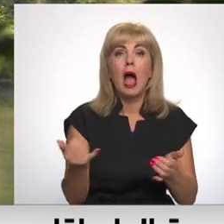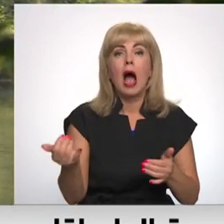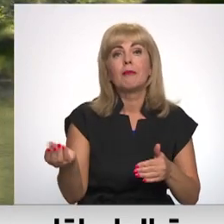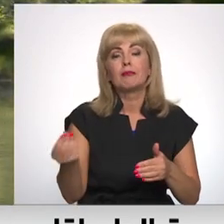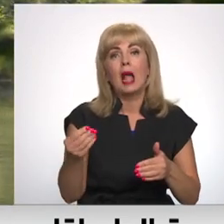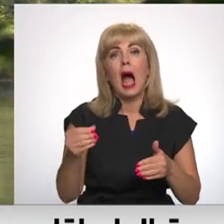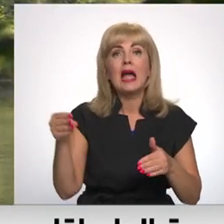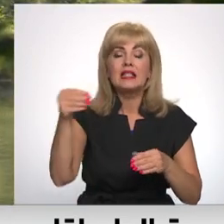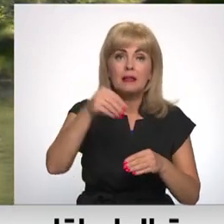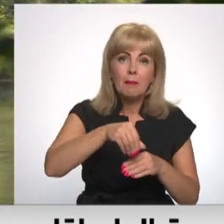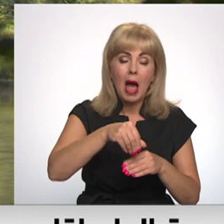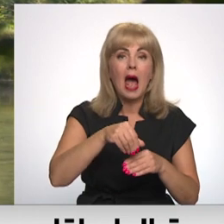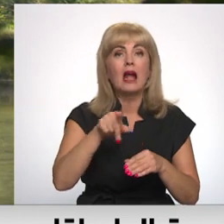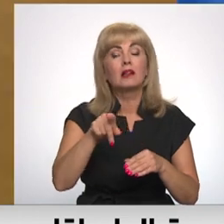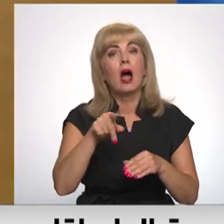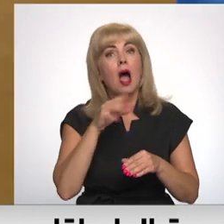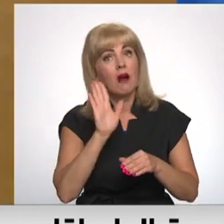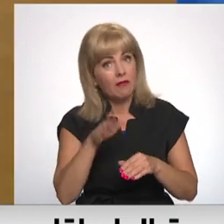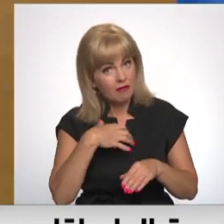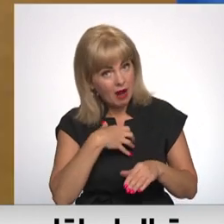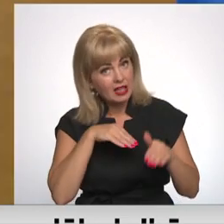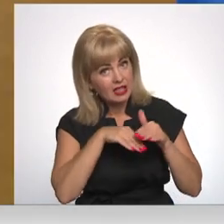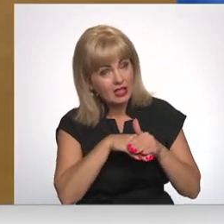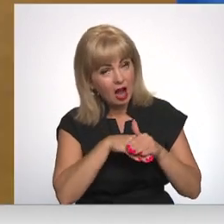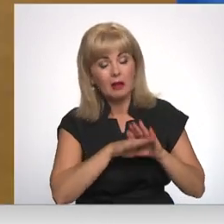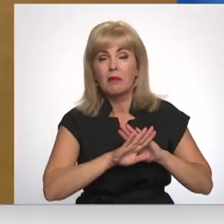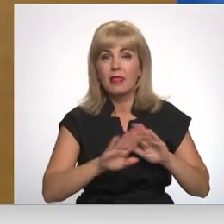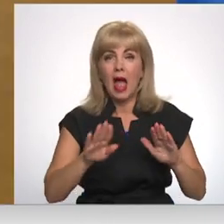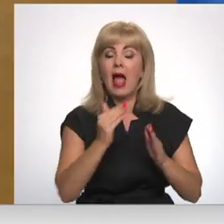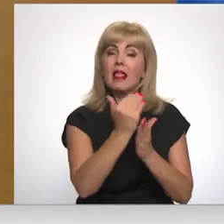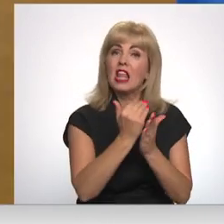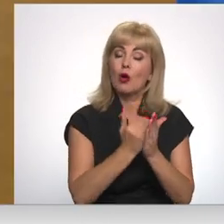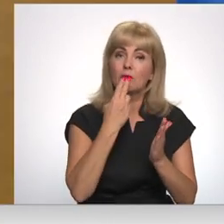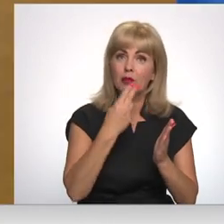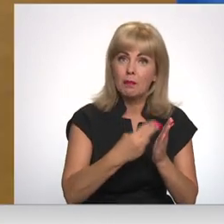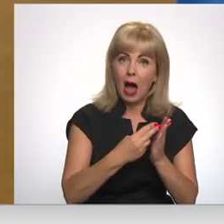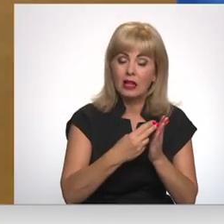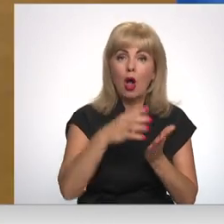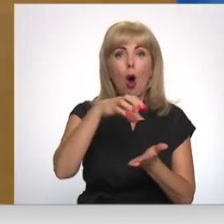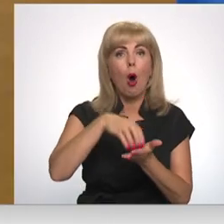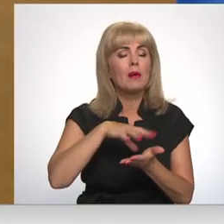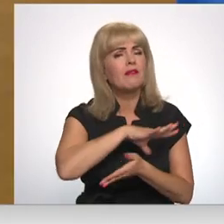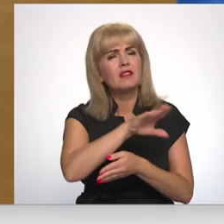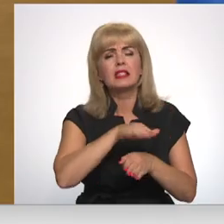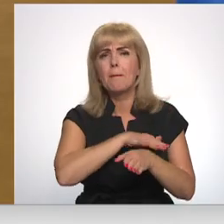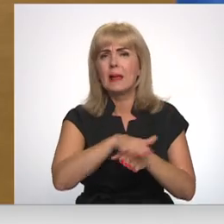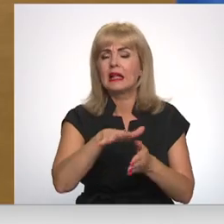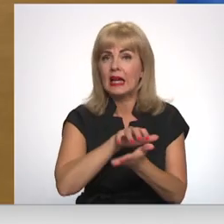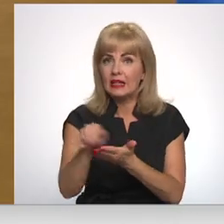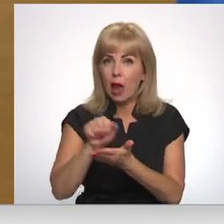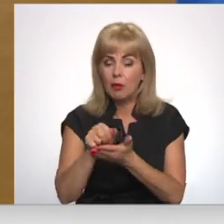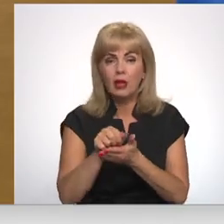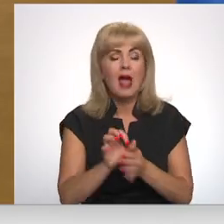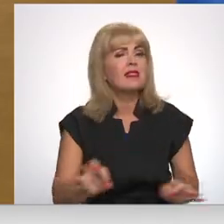nevarētu saglabāt, atbildi ir noliedzoši. Likums paredz, ka šis objekts ir demontēts pilnībā. Neaizstājot nevienu no tām